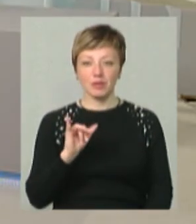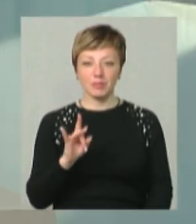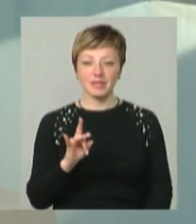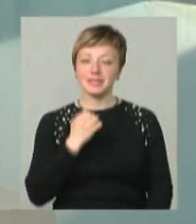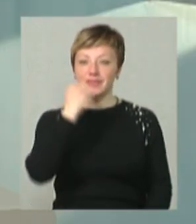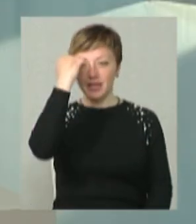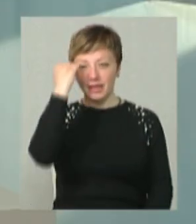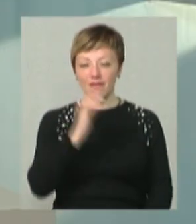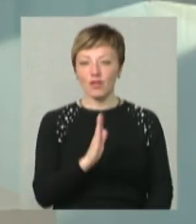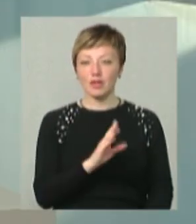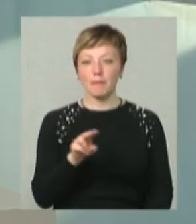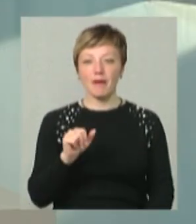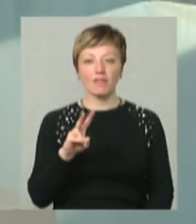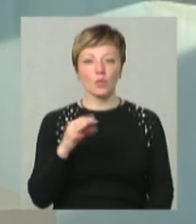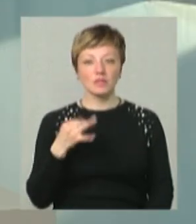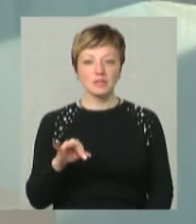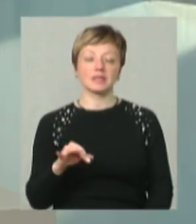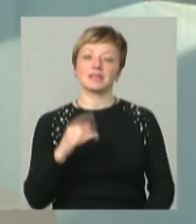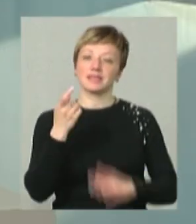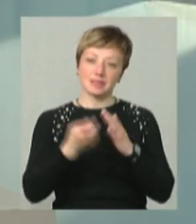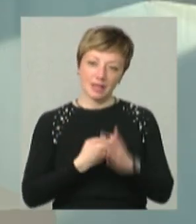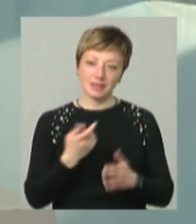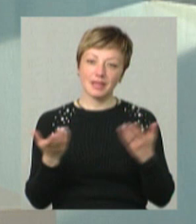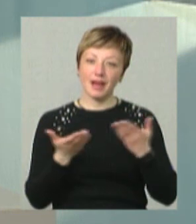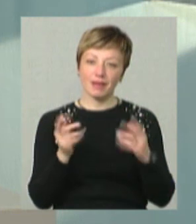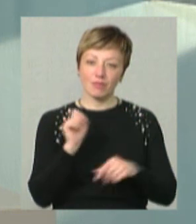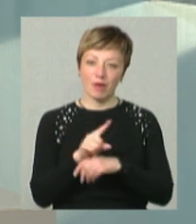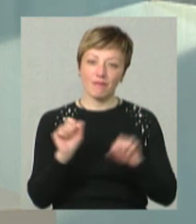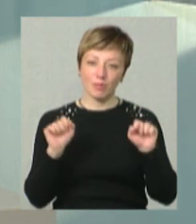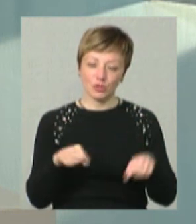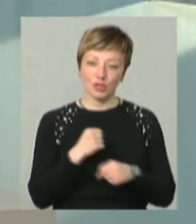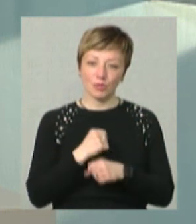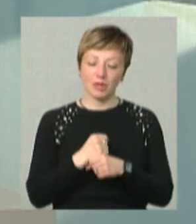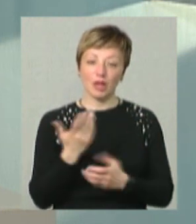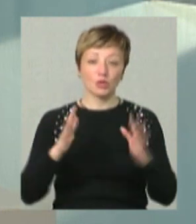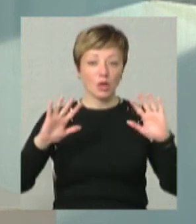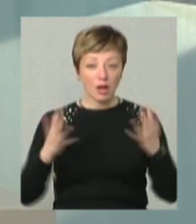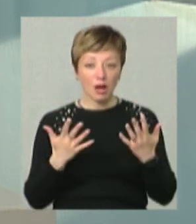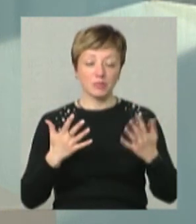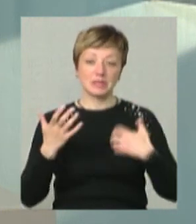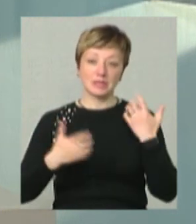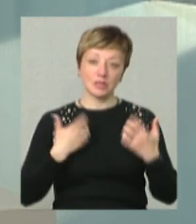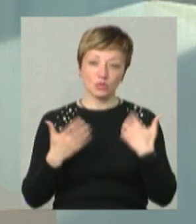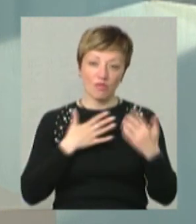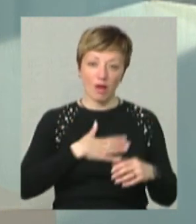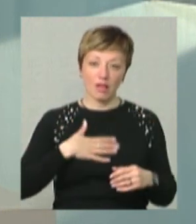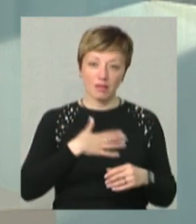От завдяки Володимиру Павловському ми дізналися, які вправи можна робити, якщо раптом застресували.